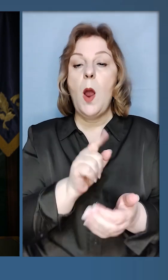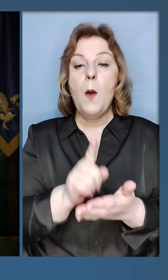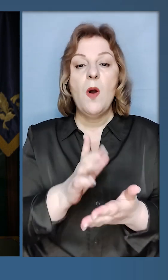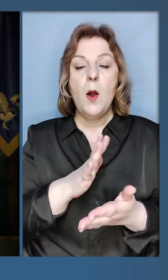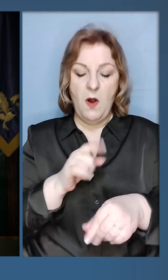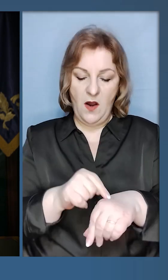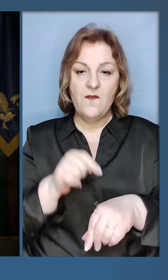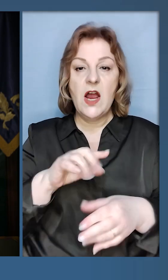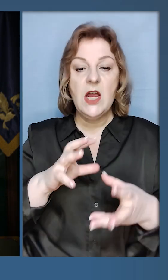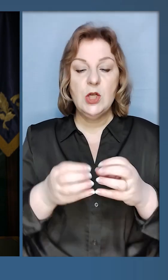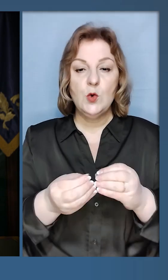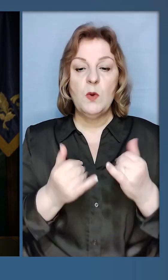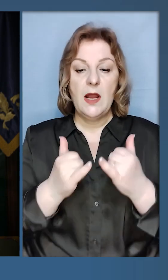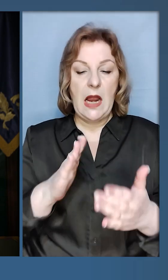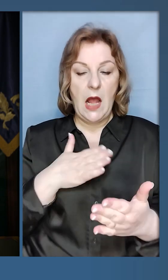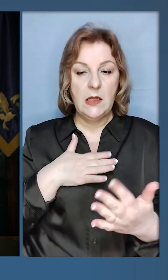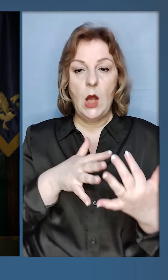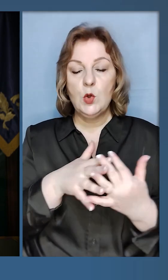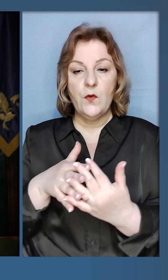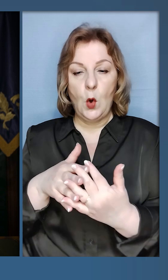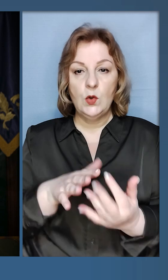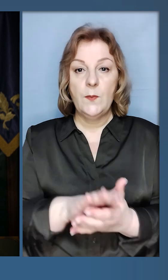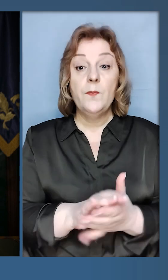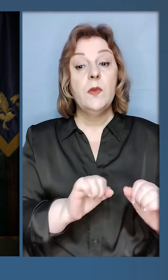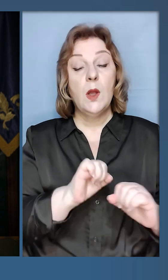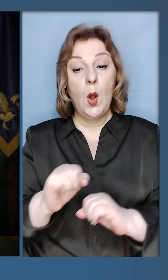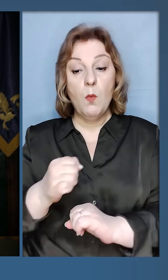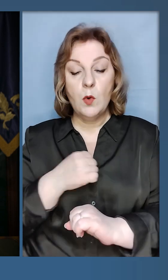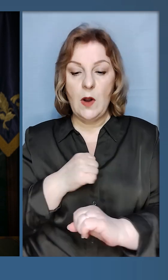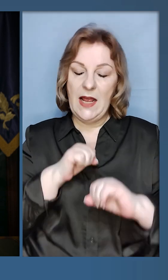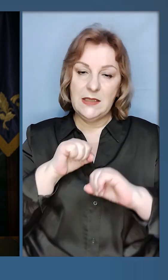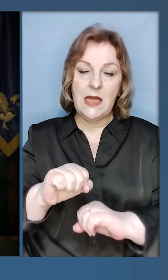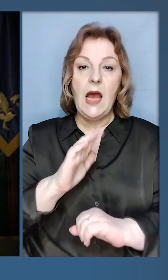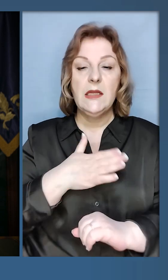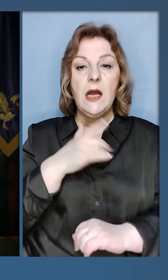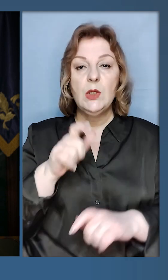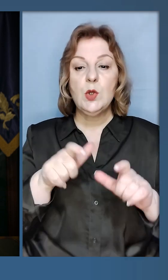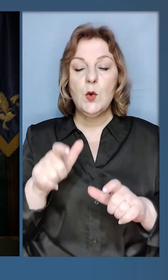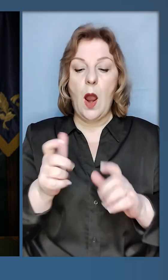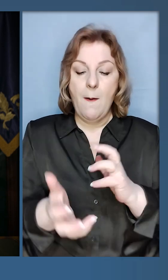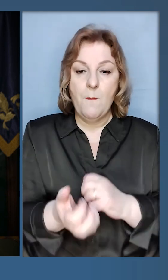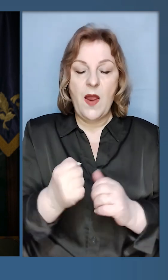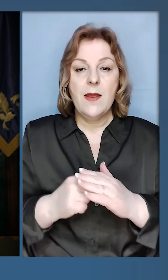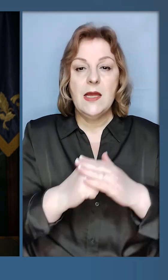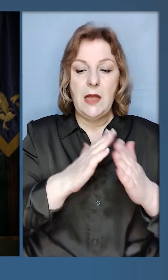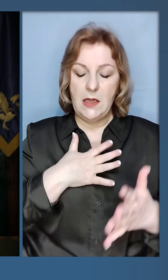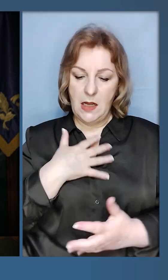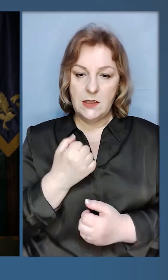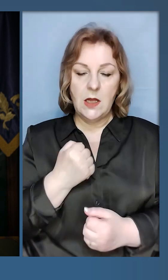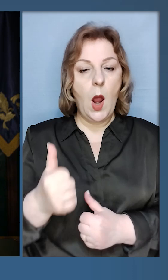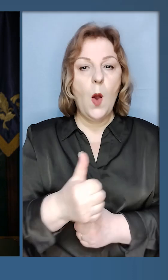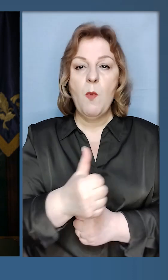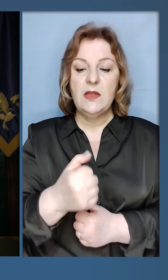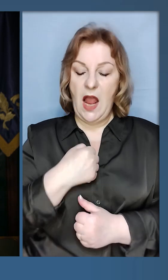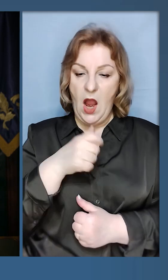партнерами мають бути відчутними для нашого фронту. Оборона і захист наших людей, підтримка